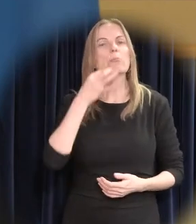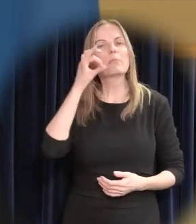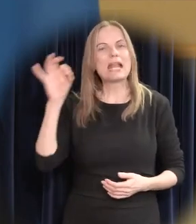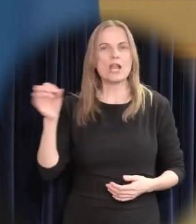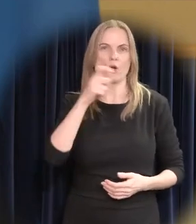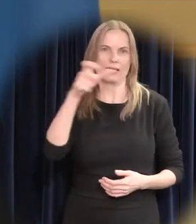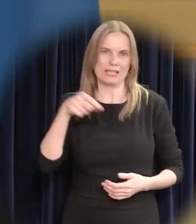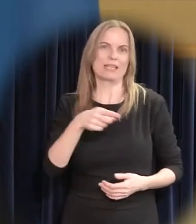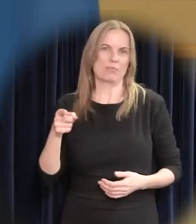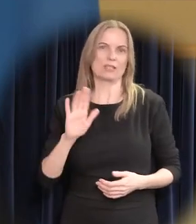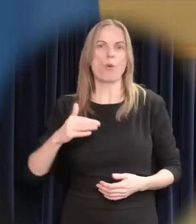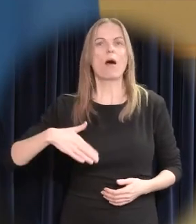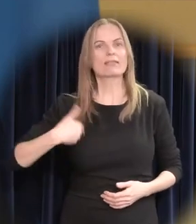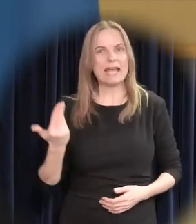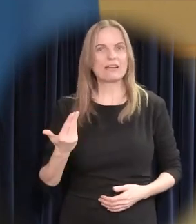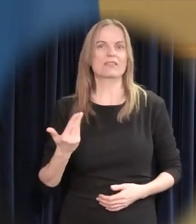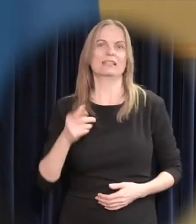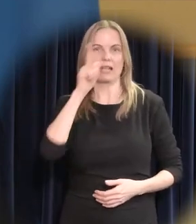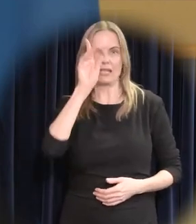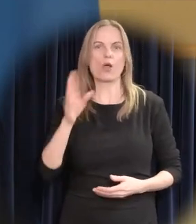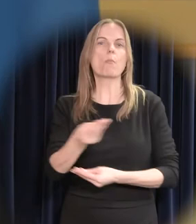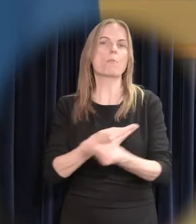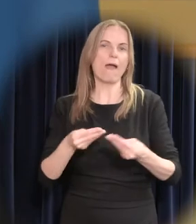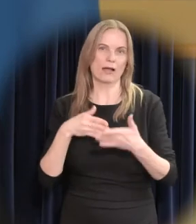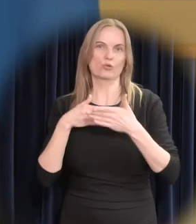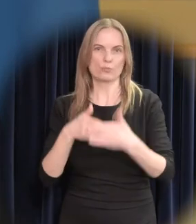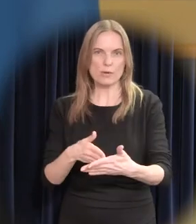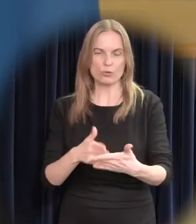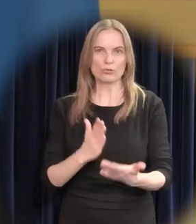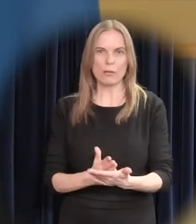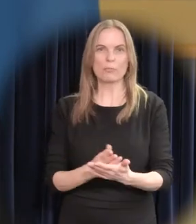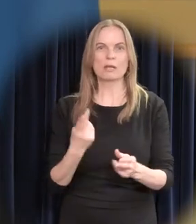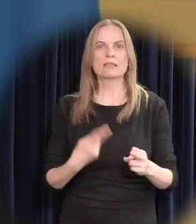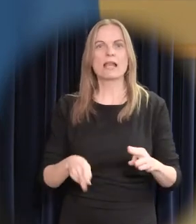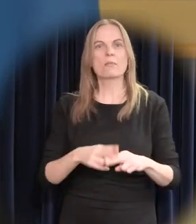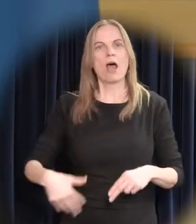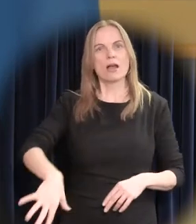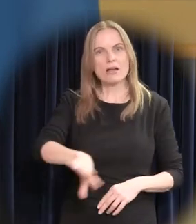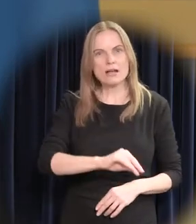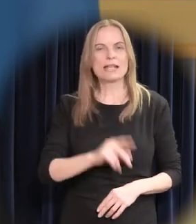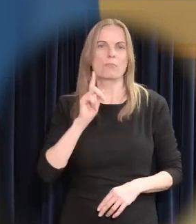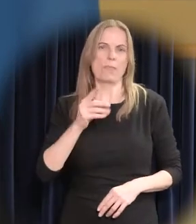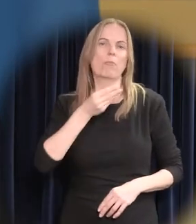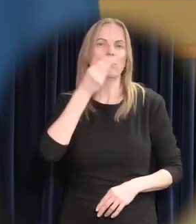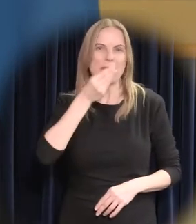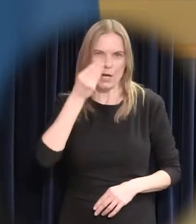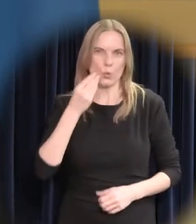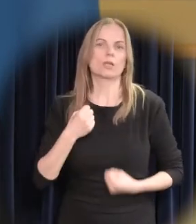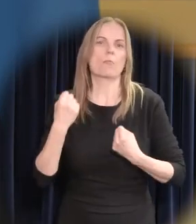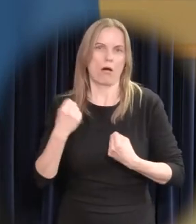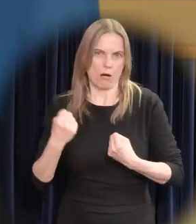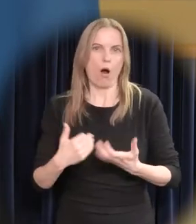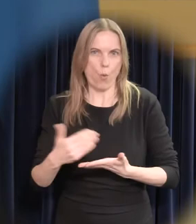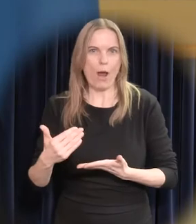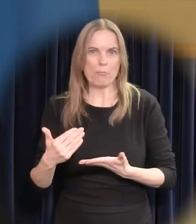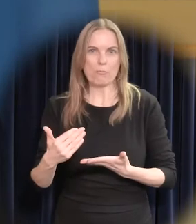inimeste tervisele ja mõistagi ka riikide majandusele. Seedetu peame me kõik loodetust kauem pingutama pandeemia ja